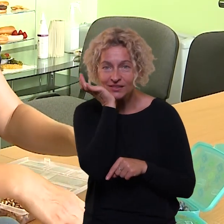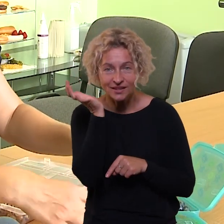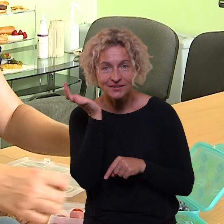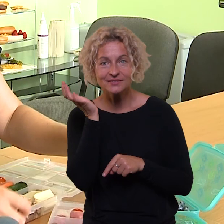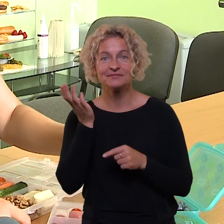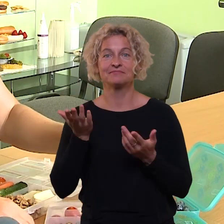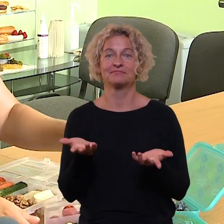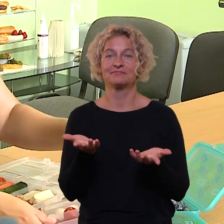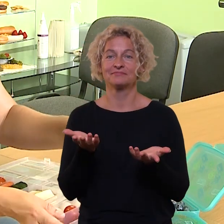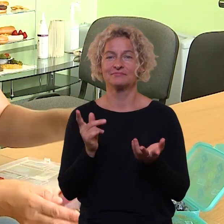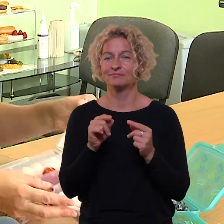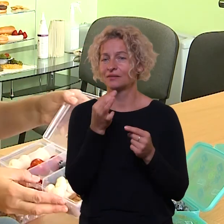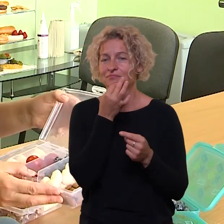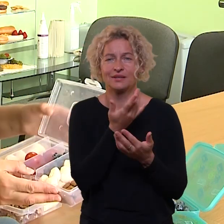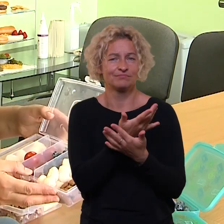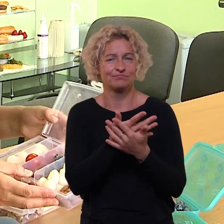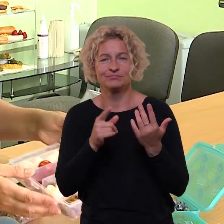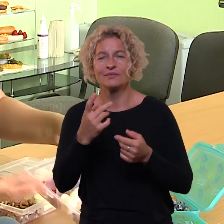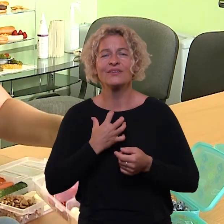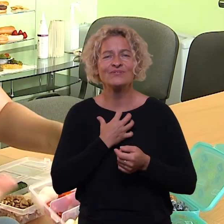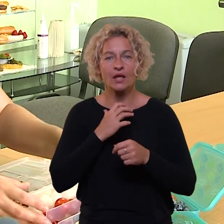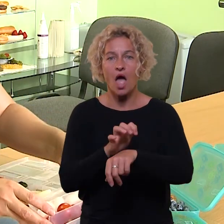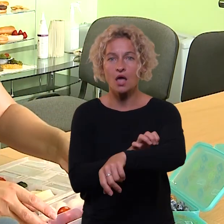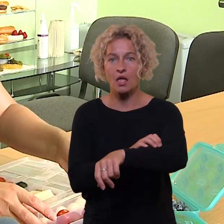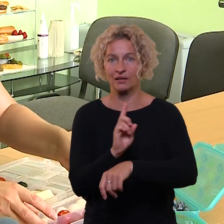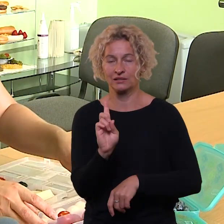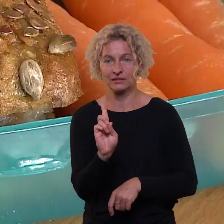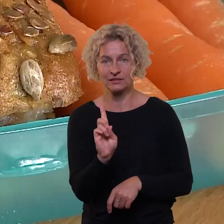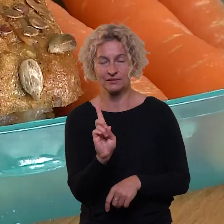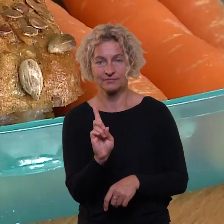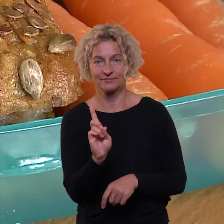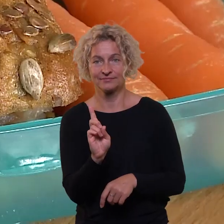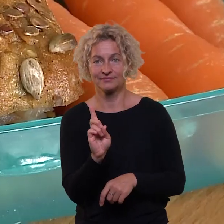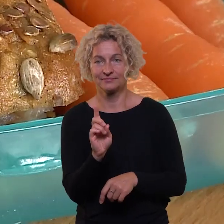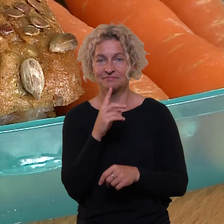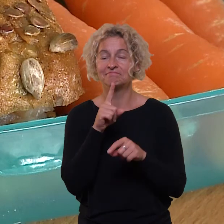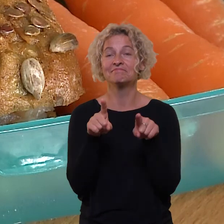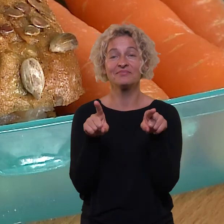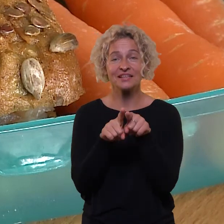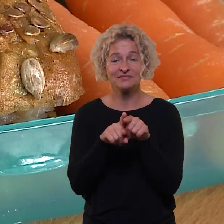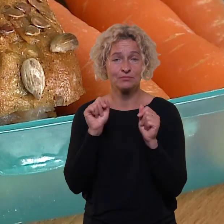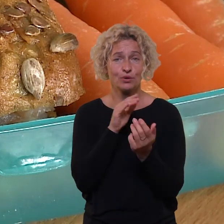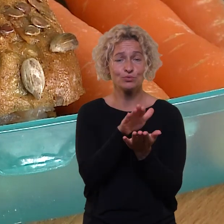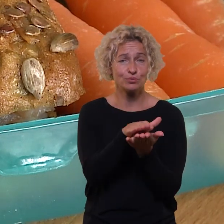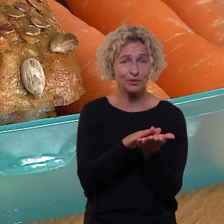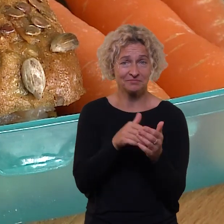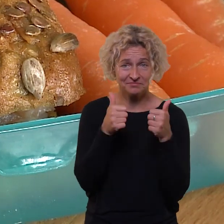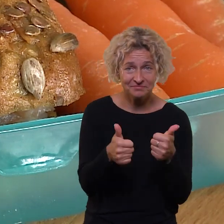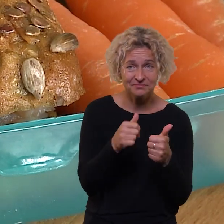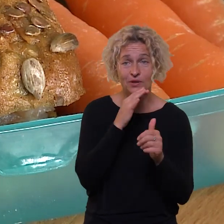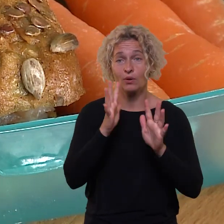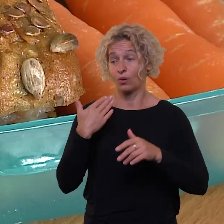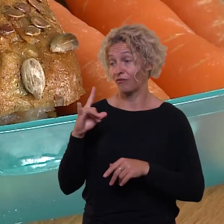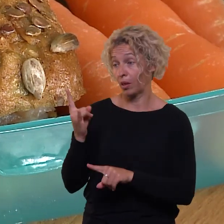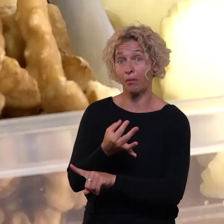gali būti bet kokie, kokius vaikus mėgsta, kokiam nėra alergijos. Nedėrėtų rankanų moteris seną gerą sumuštinį,